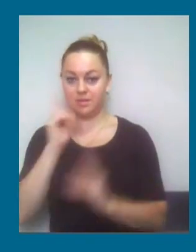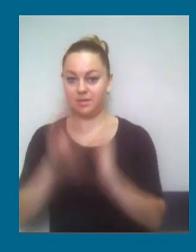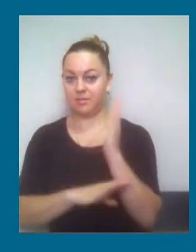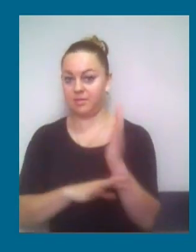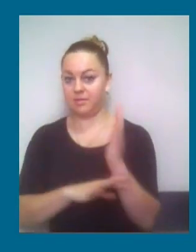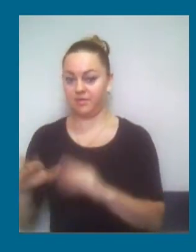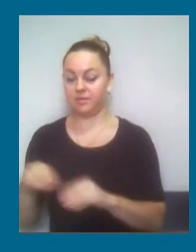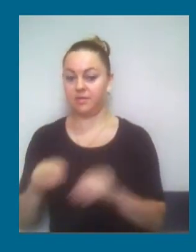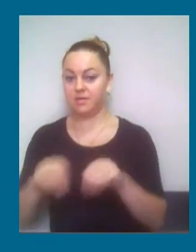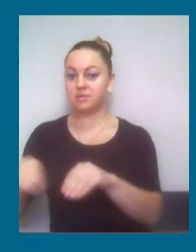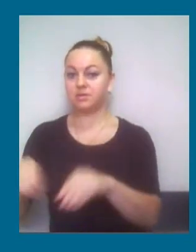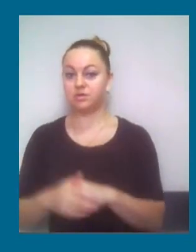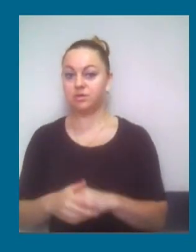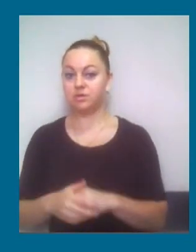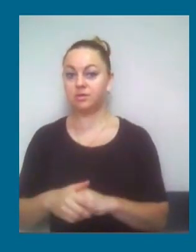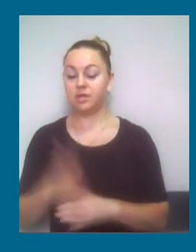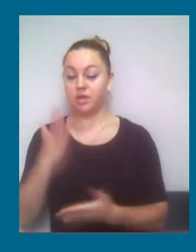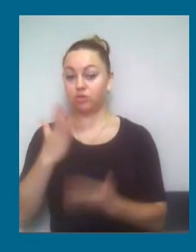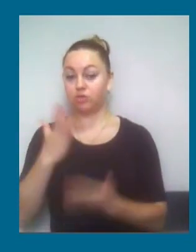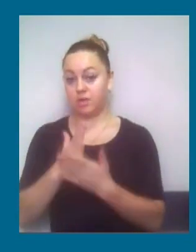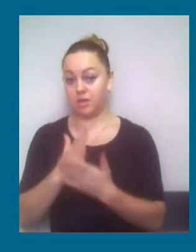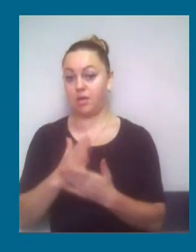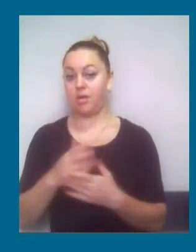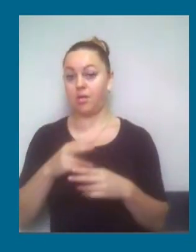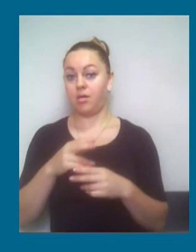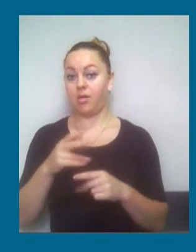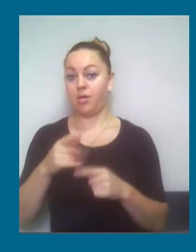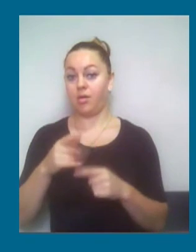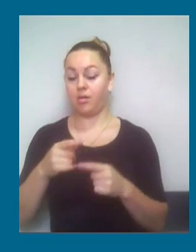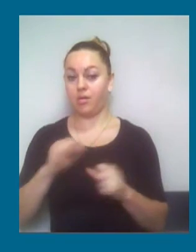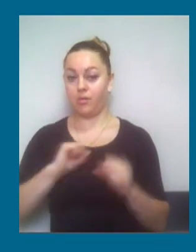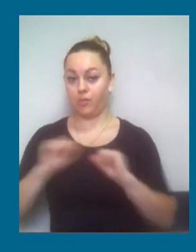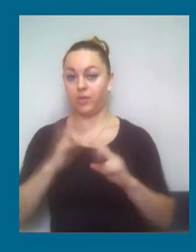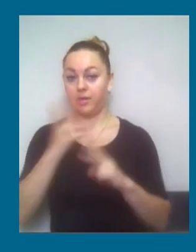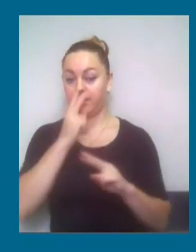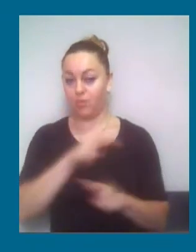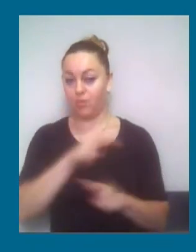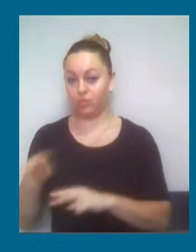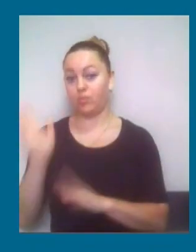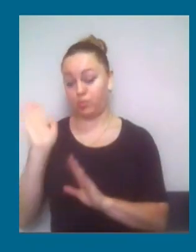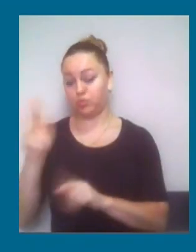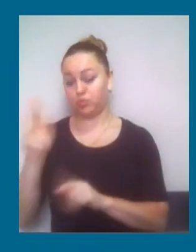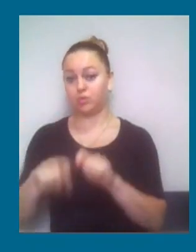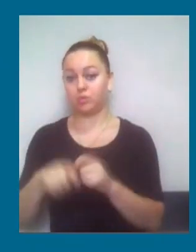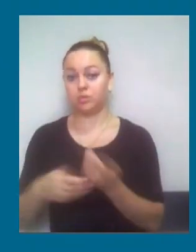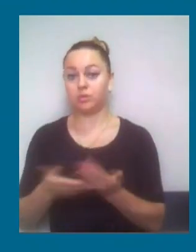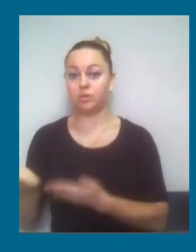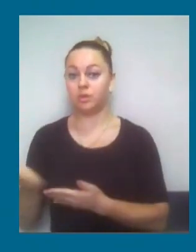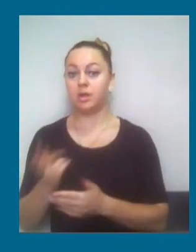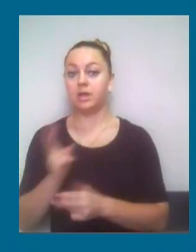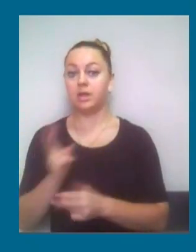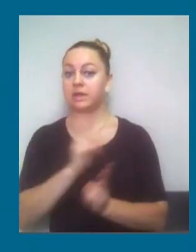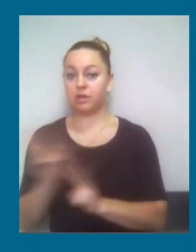певні органи, які контролюють, вони мають требувати. Це перше питання. Ніхто не ігнорує жодних